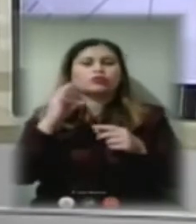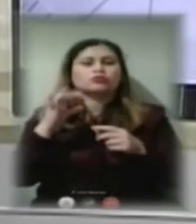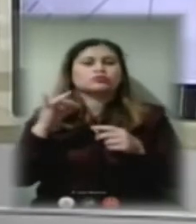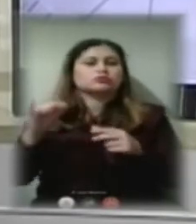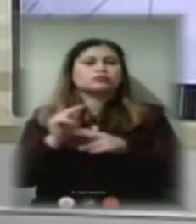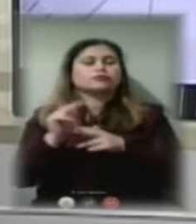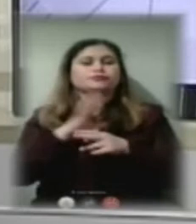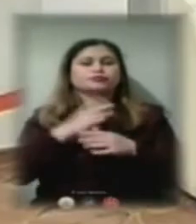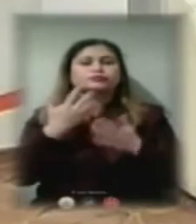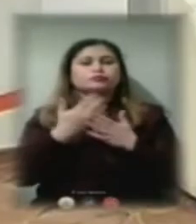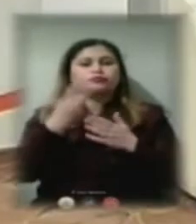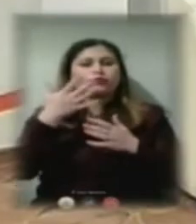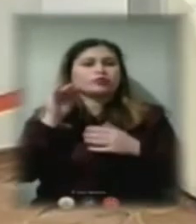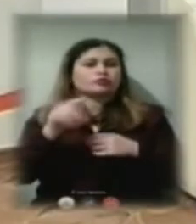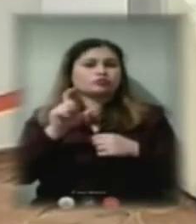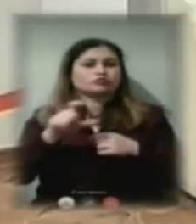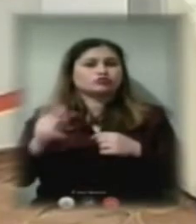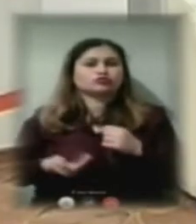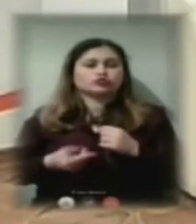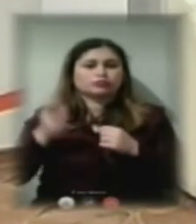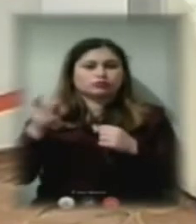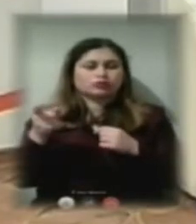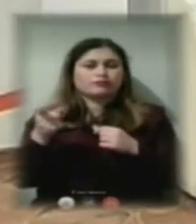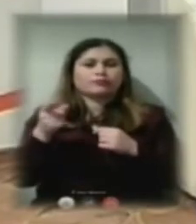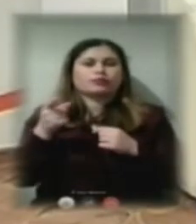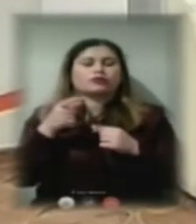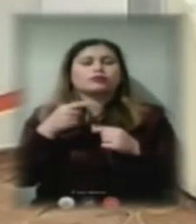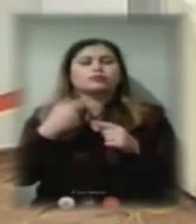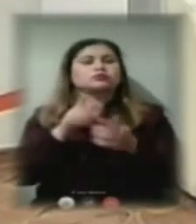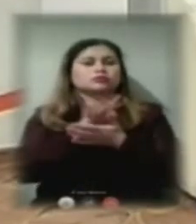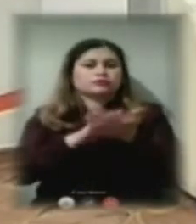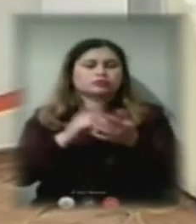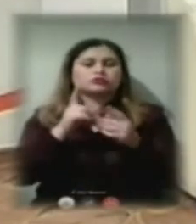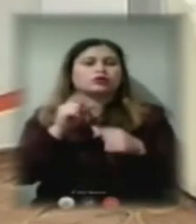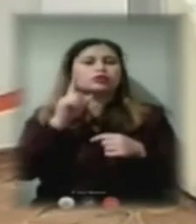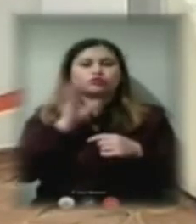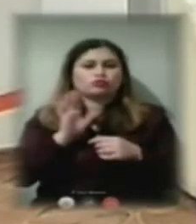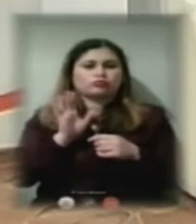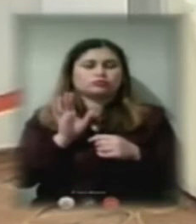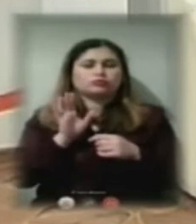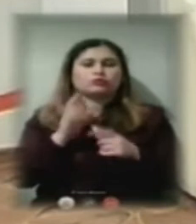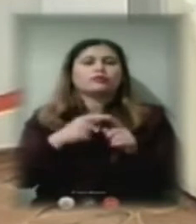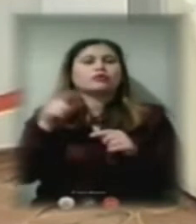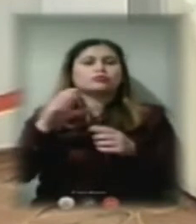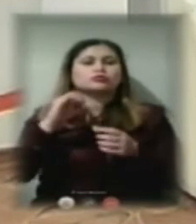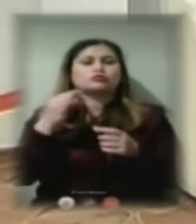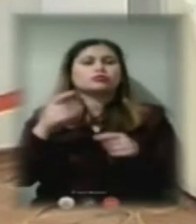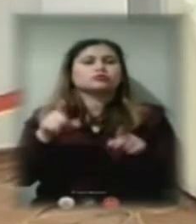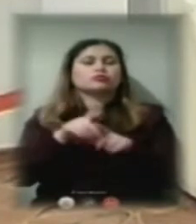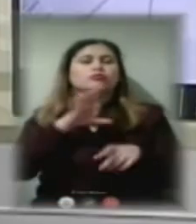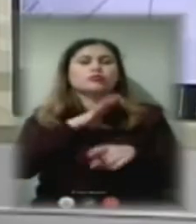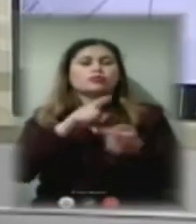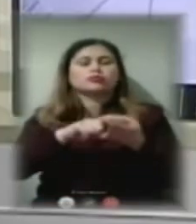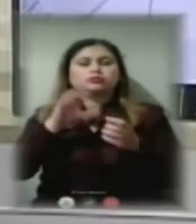тисяч мешканців, тому вибачте за незручності. Але ж там ситуація була пов'язана з